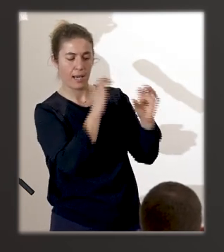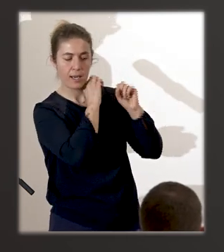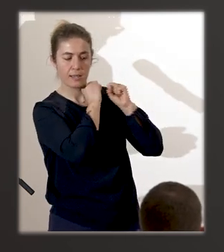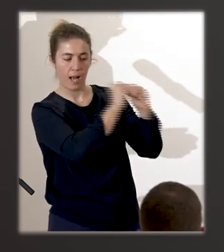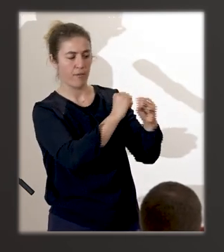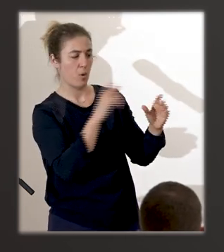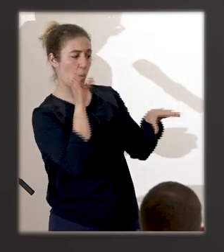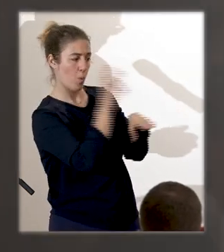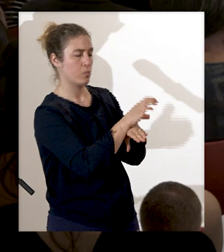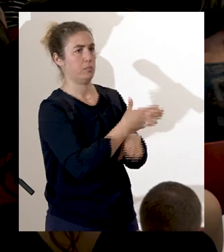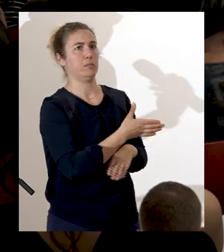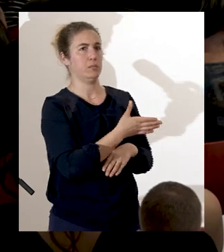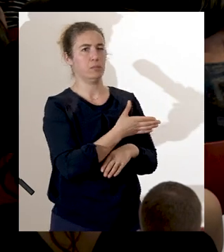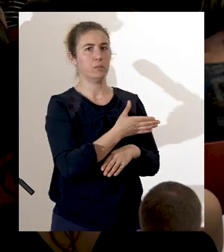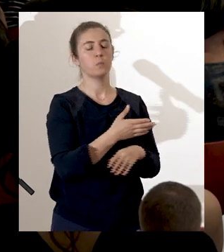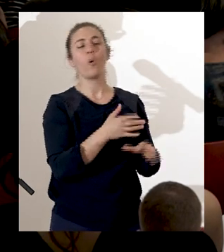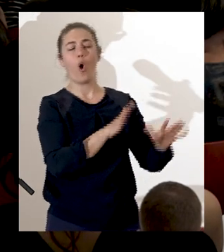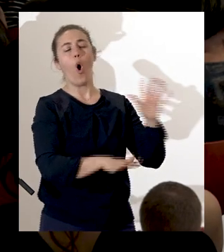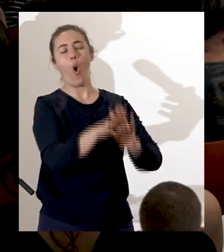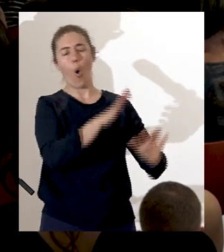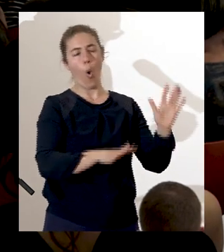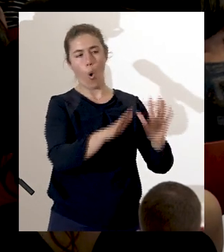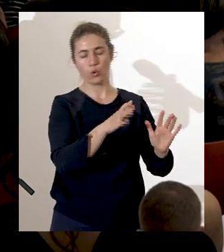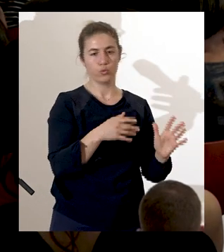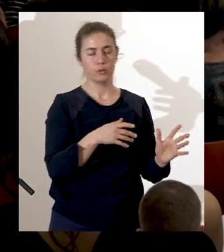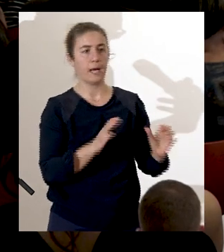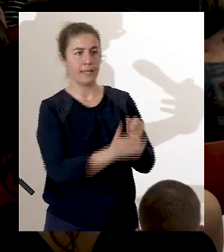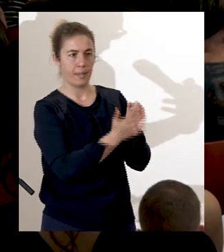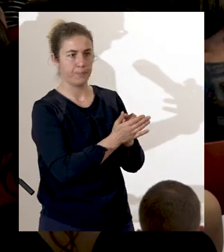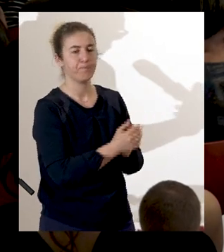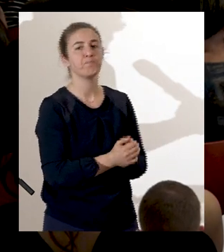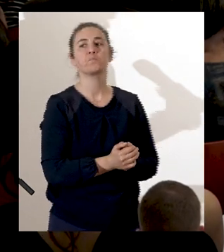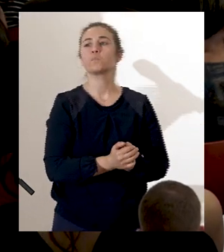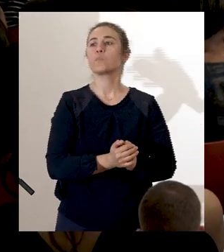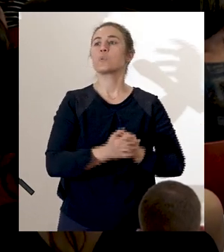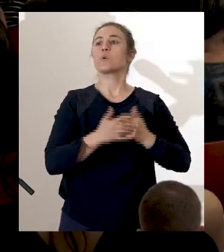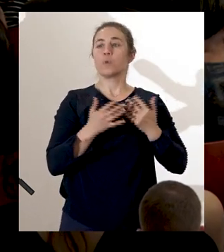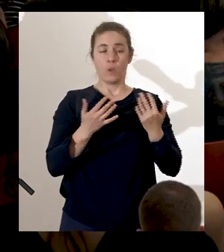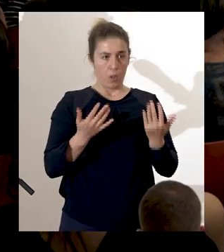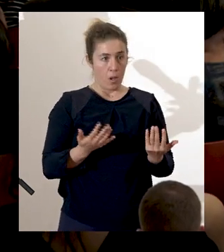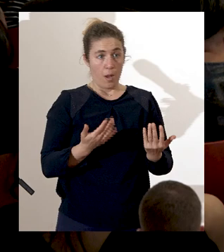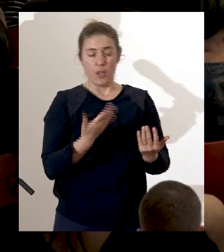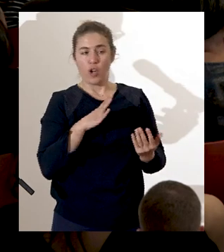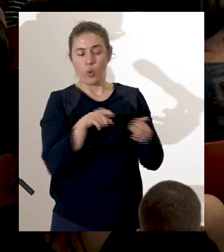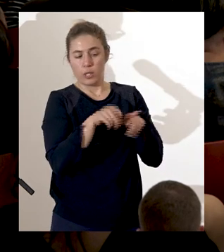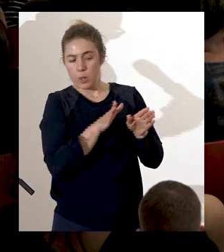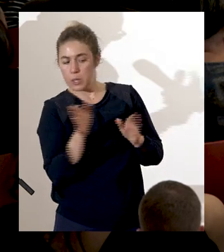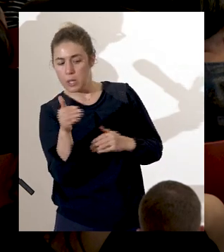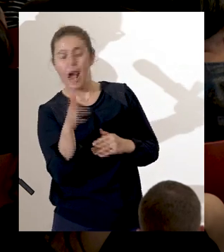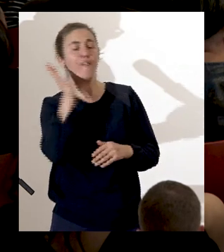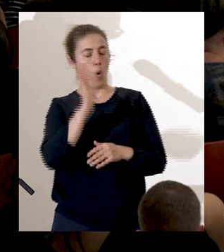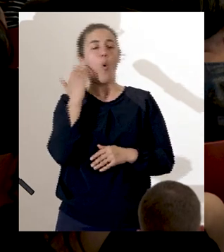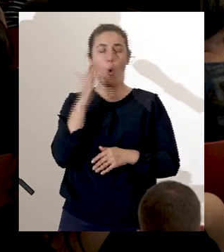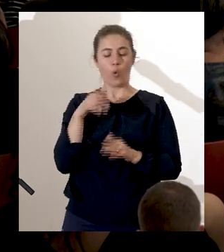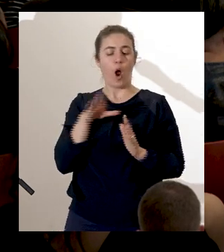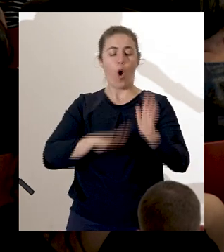plantations jamaïcaines. Cet accommodement doit par ailleurs être considéré dans la perspective d'autres accommodements antérieurs par